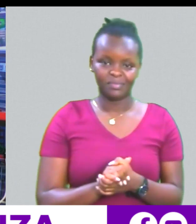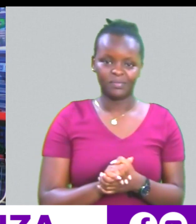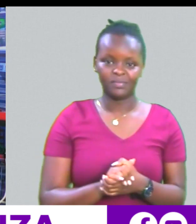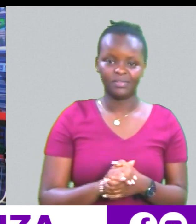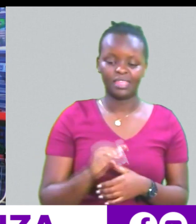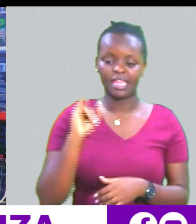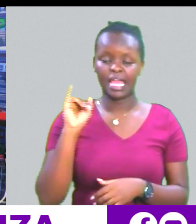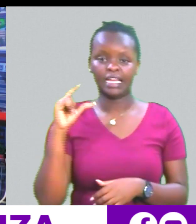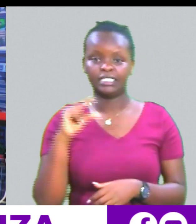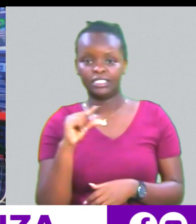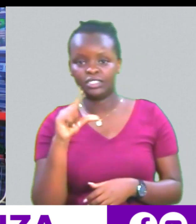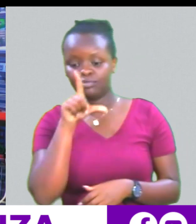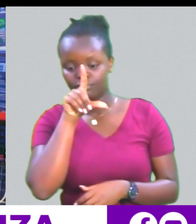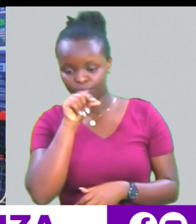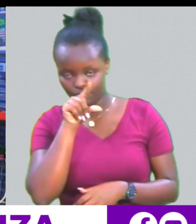Siki Twitter